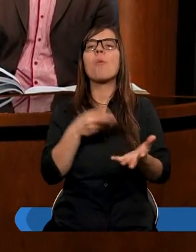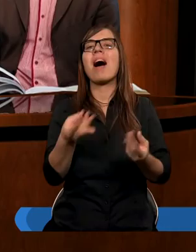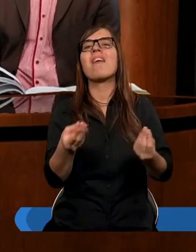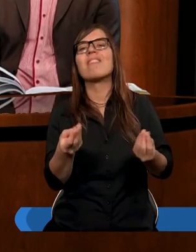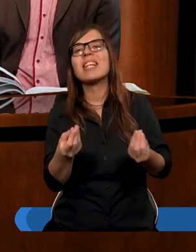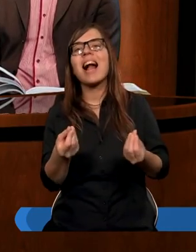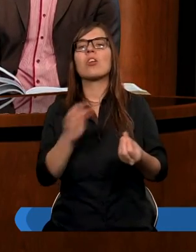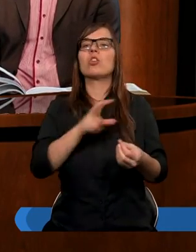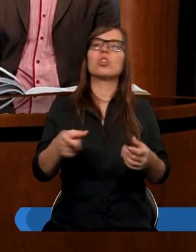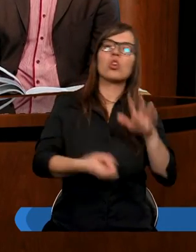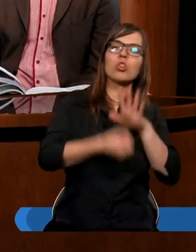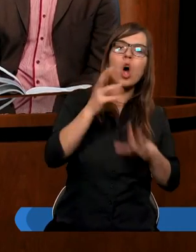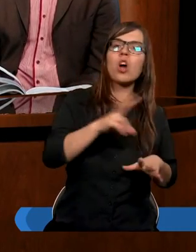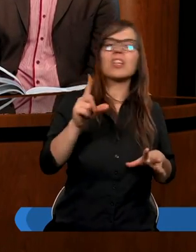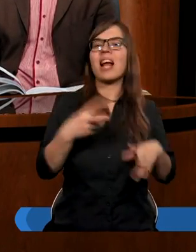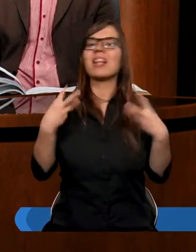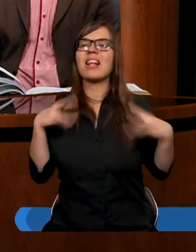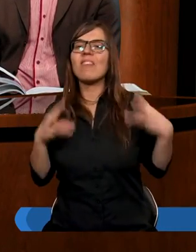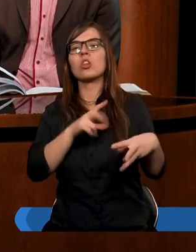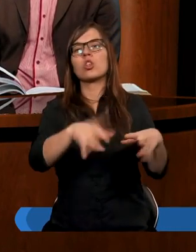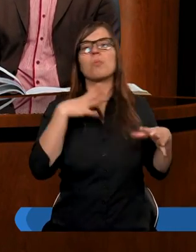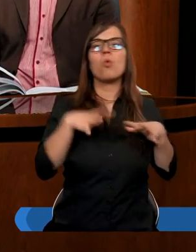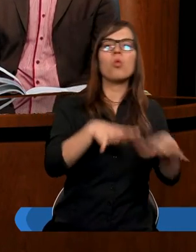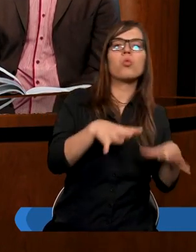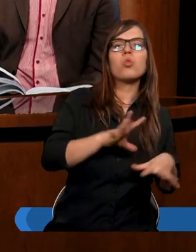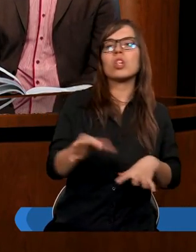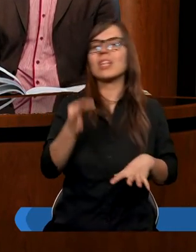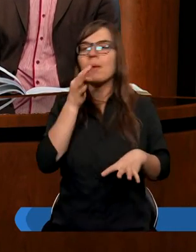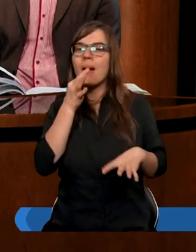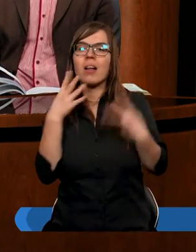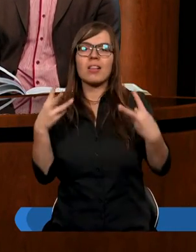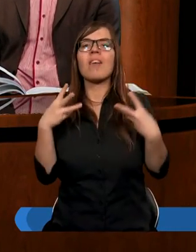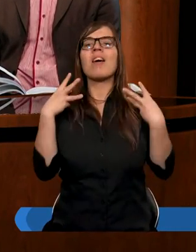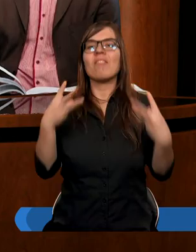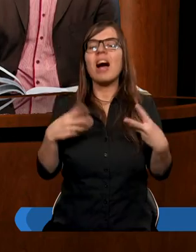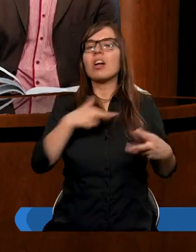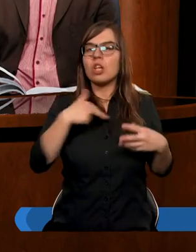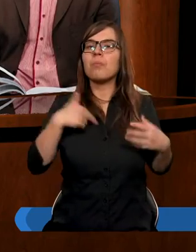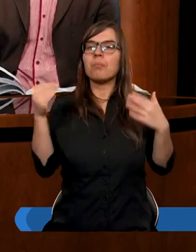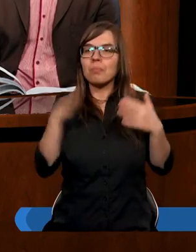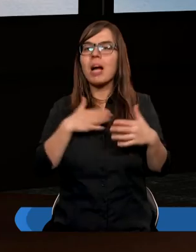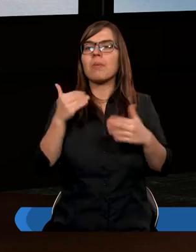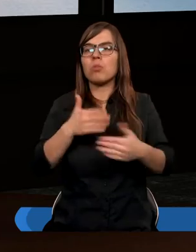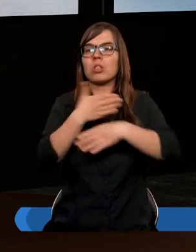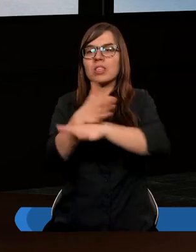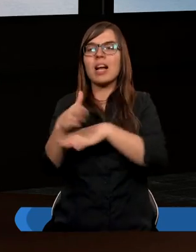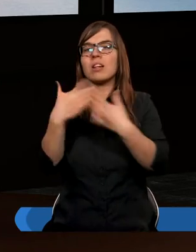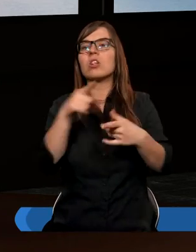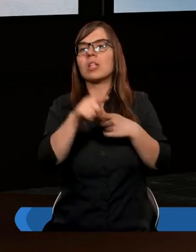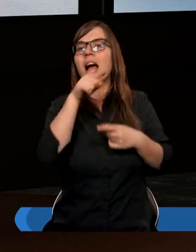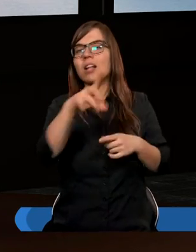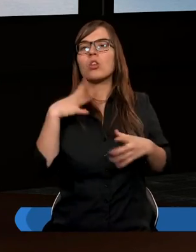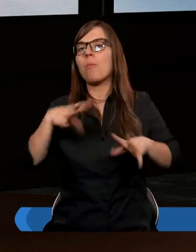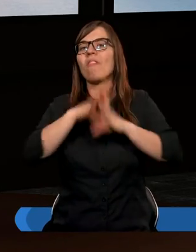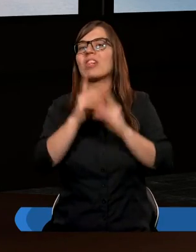finansowa czy to było drogie czy to było tanie czy to było dużo czy to było mało to mamy wdowi grosz która posiada dla niej to